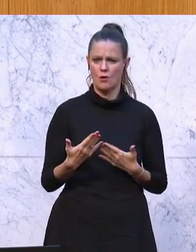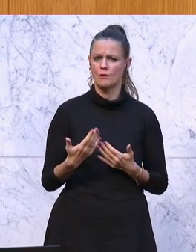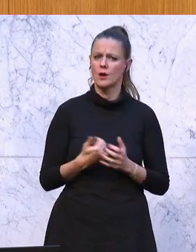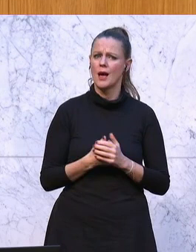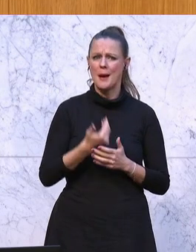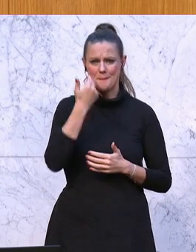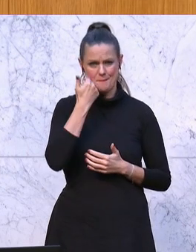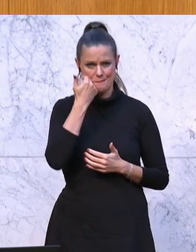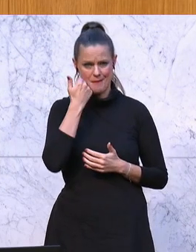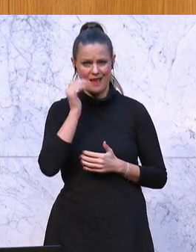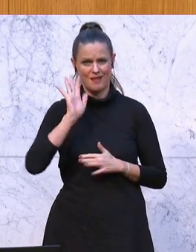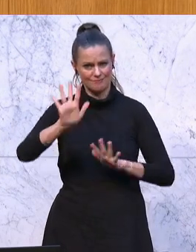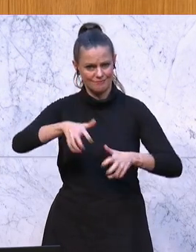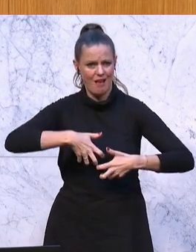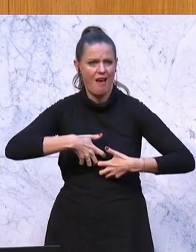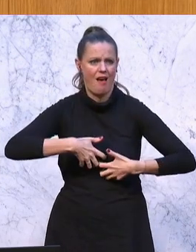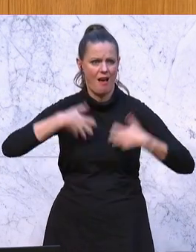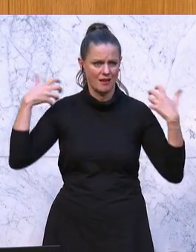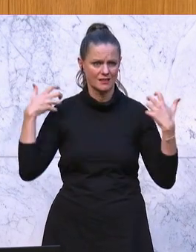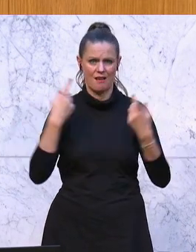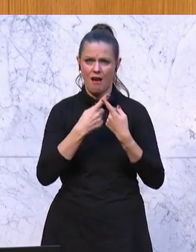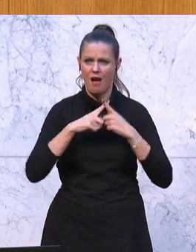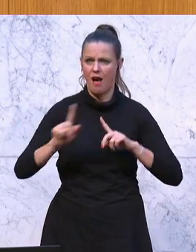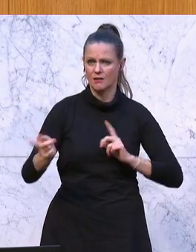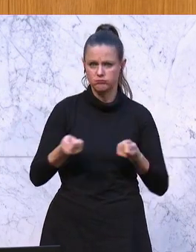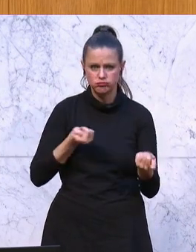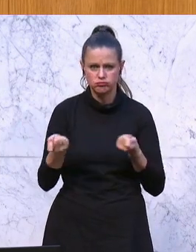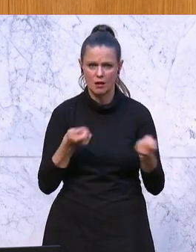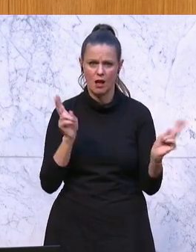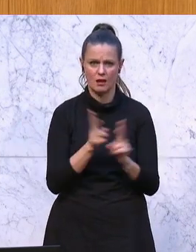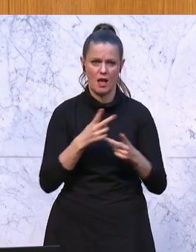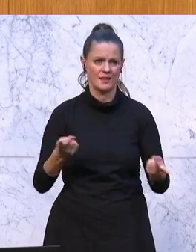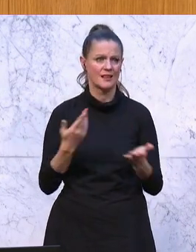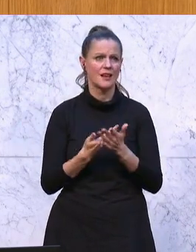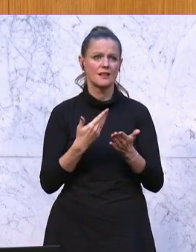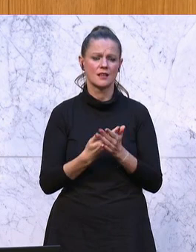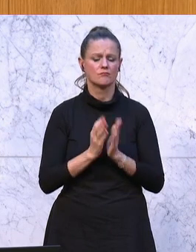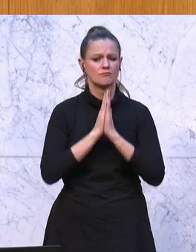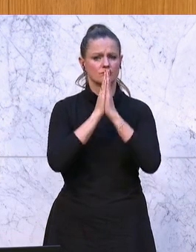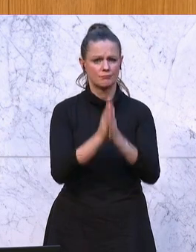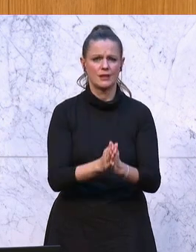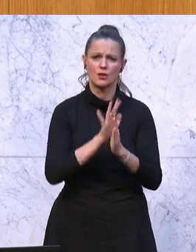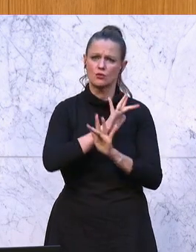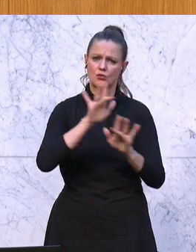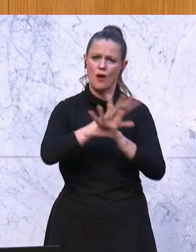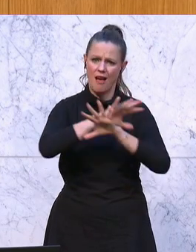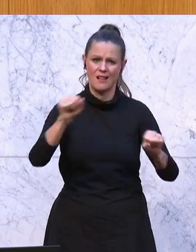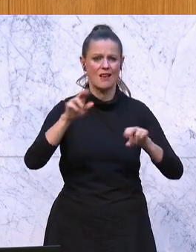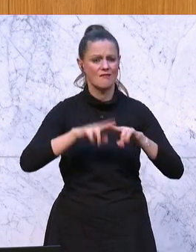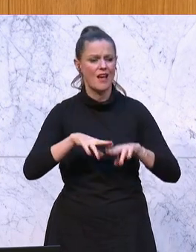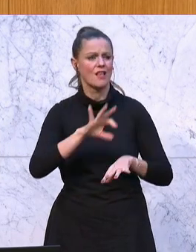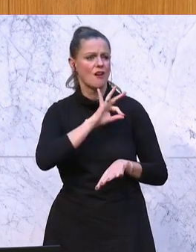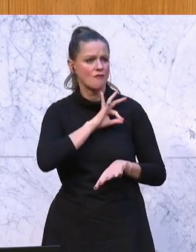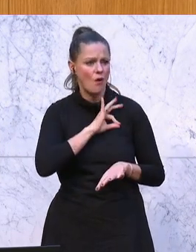Aggressionen nicht anders in den Griff bekommen können. Und deswegen mein Appell an alle, wenn Sie Freunde haben,